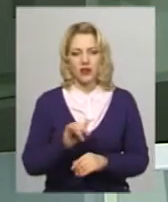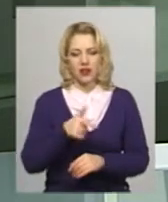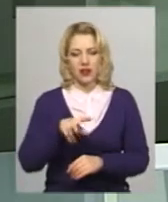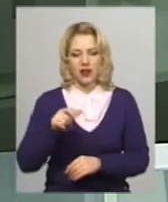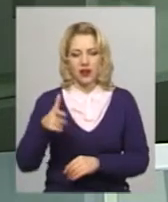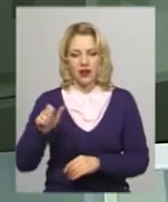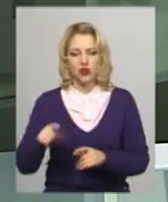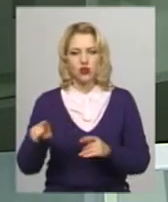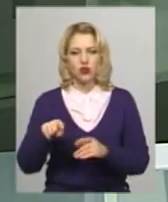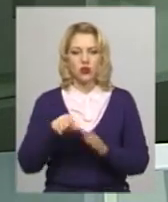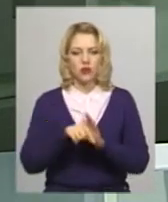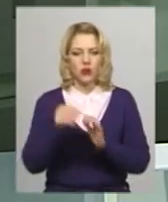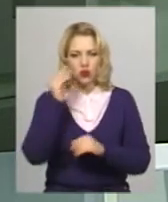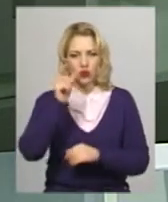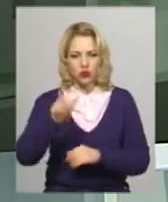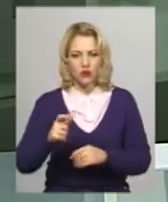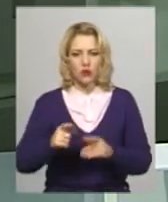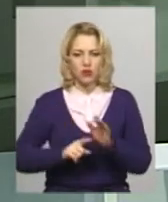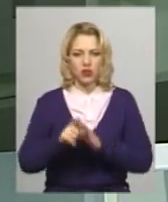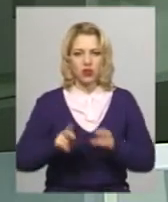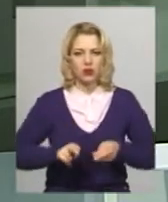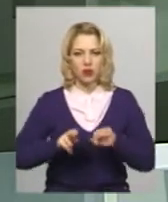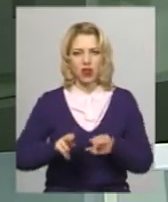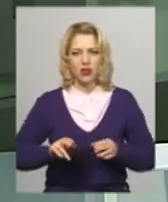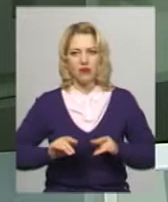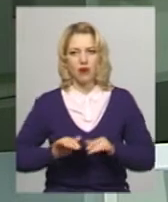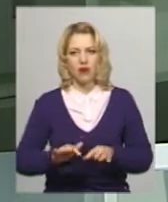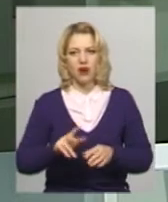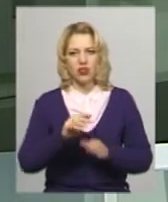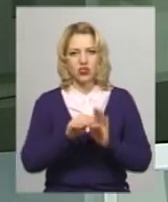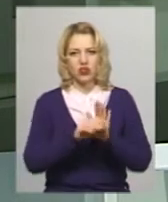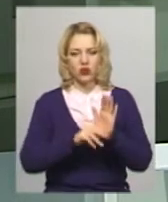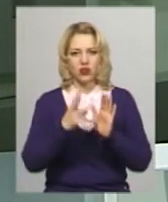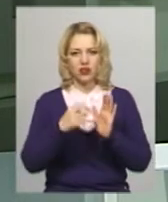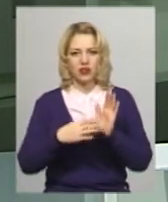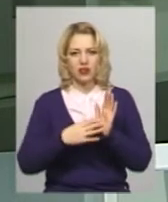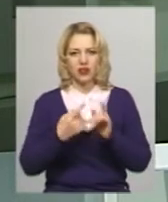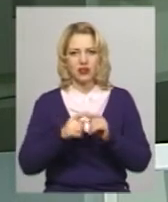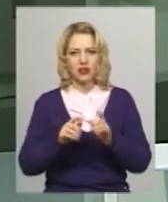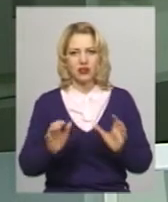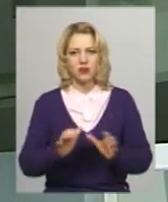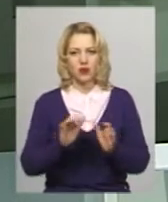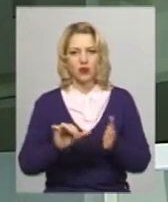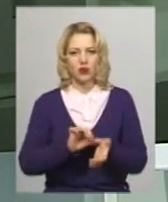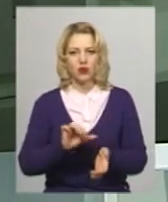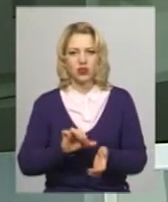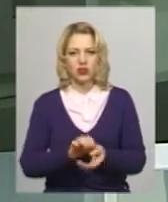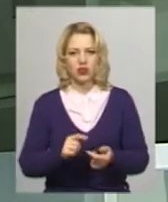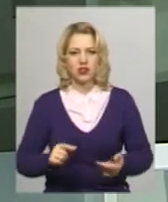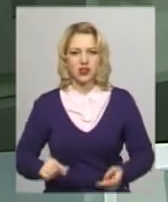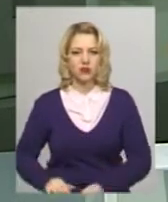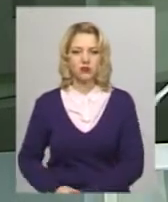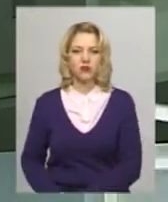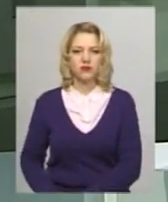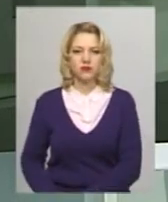Глега, стосовно підозрюваного розпочато кримінальне провадження за статтею 309, а це зберігання наркотичних засобів.